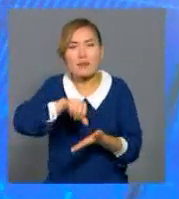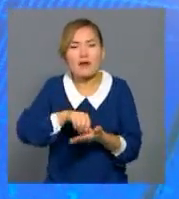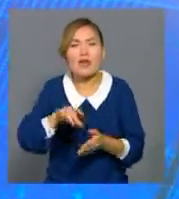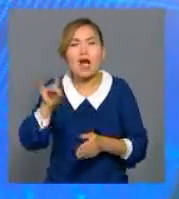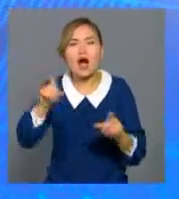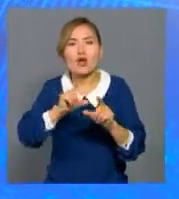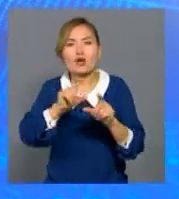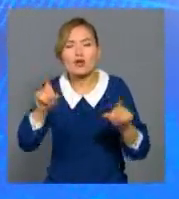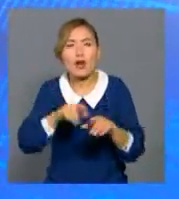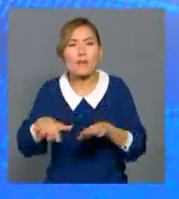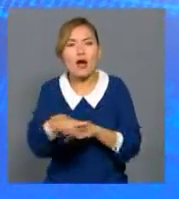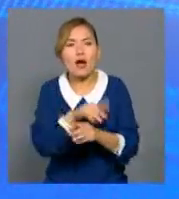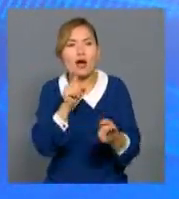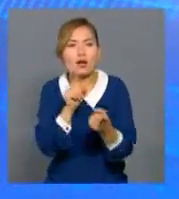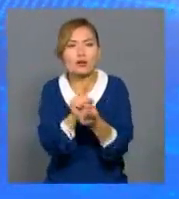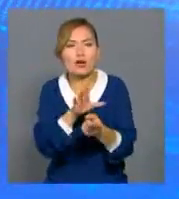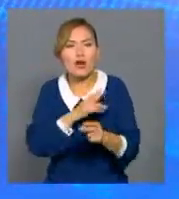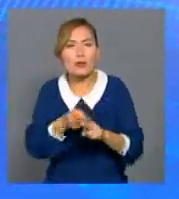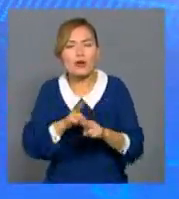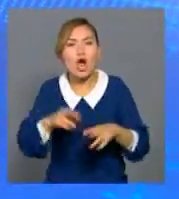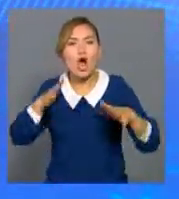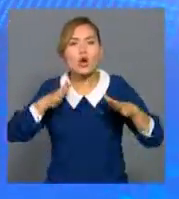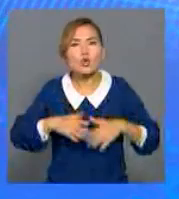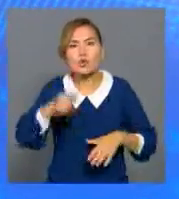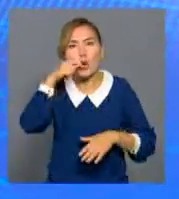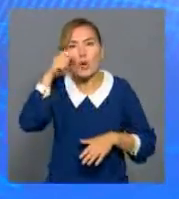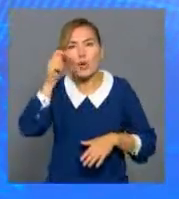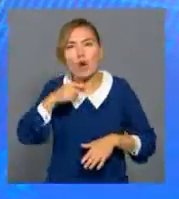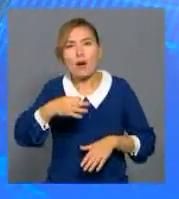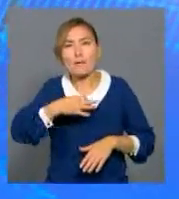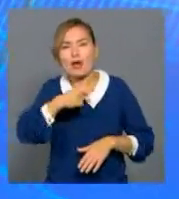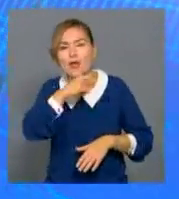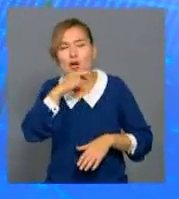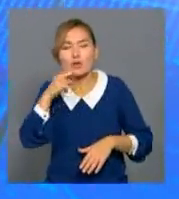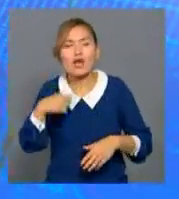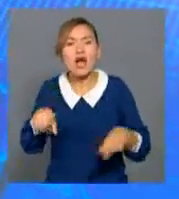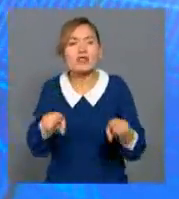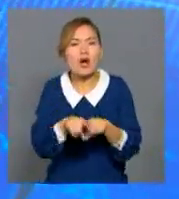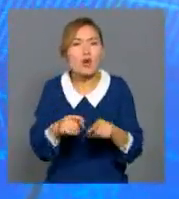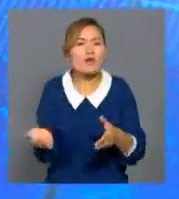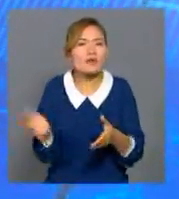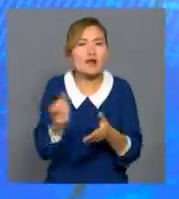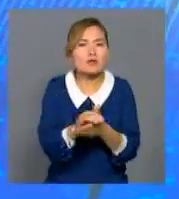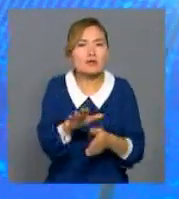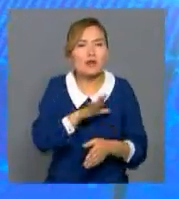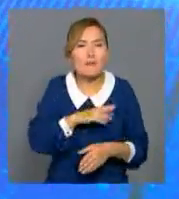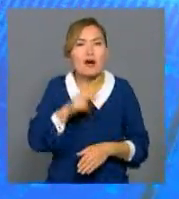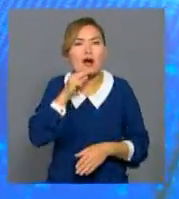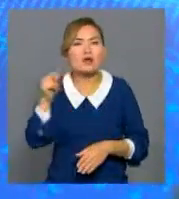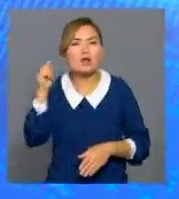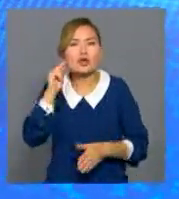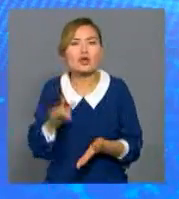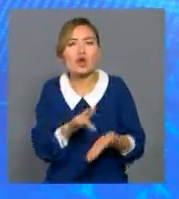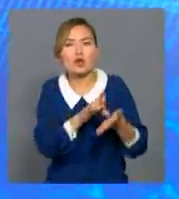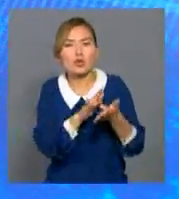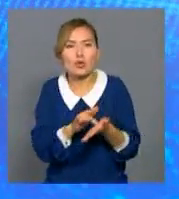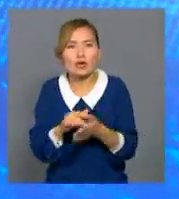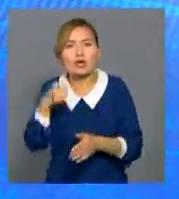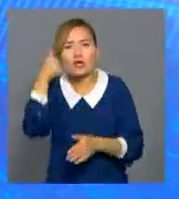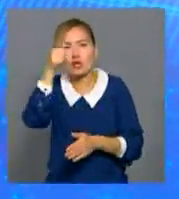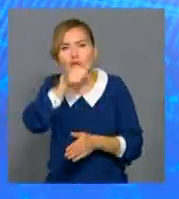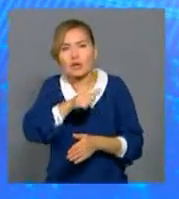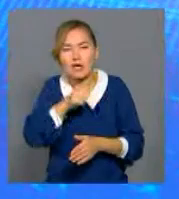таныстырылым Иран, Азербайжан, Грузия, Украина және Беларусь елдеріндеді өткен. Ал Қазақстанда жареланған Қытай туризм жылы